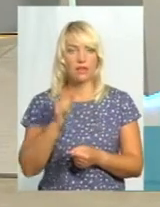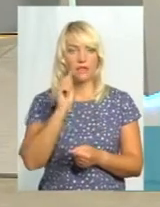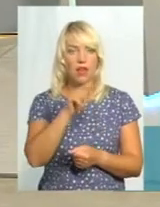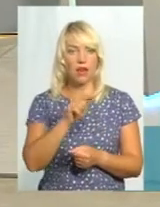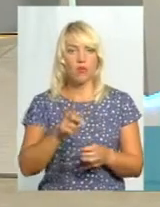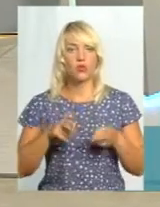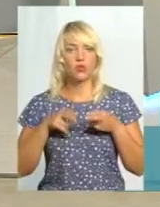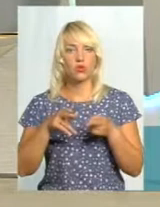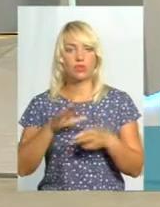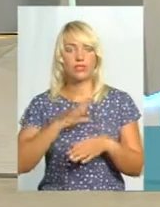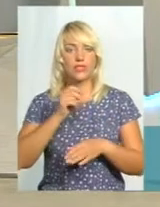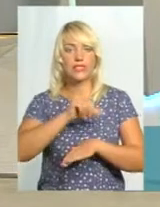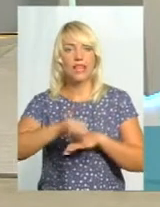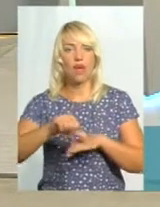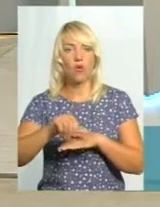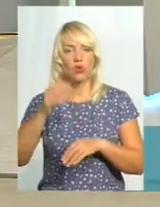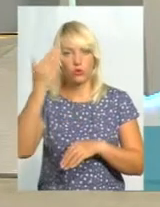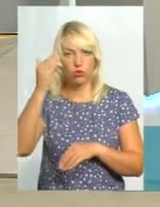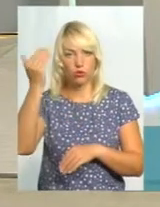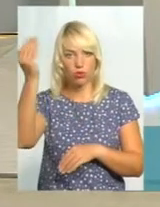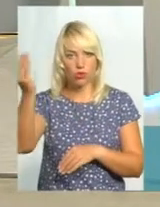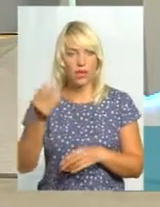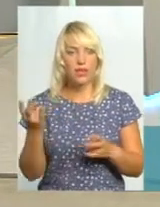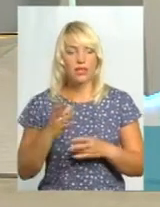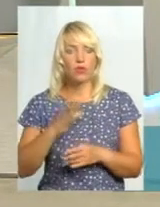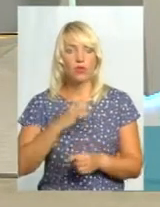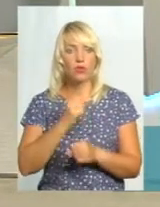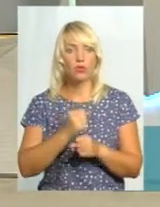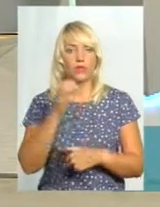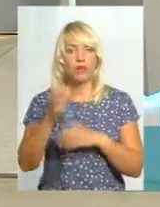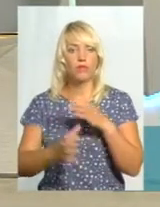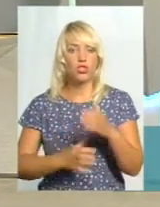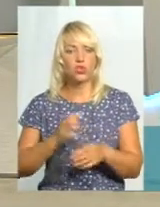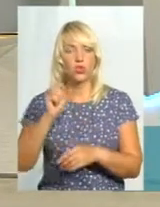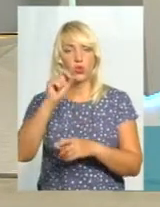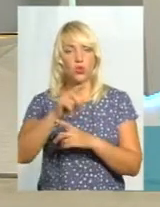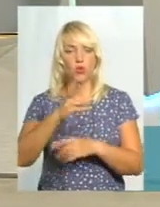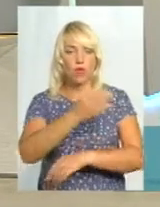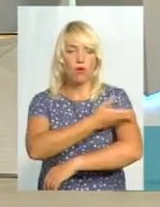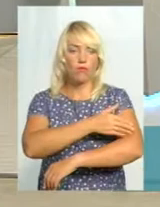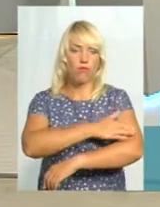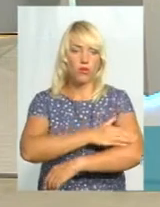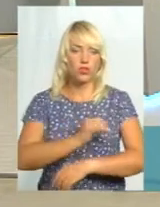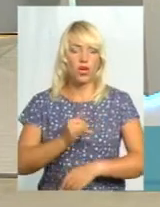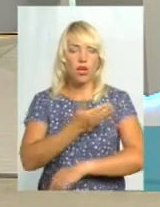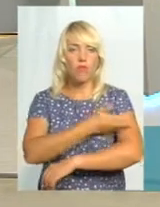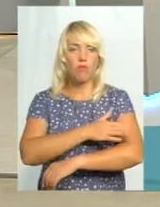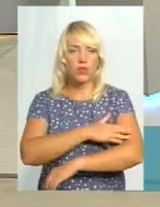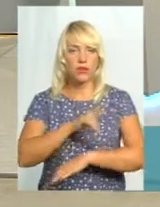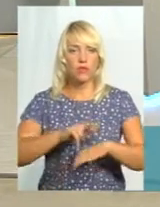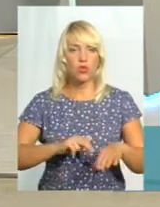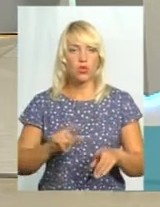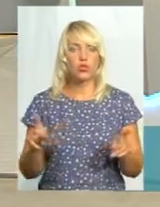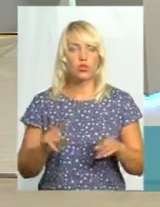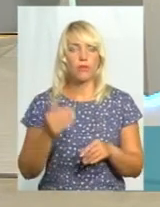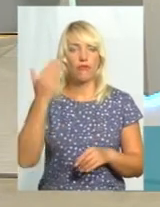відбувався за кордоном. І треба було робити міжнародне доручення, наприклад, на Польщу, польським правоохоронцям для того, щоб вони